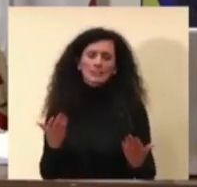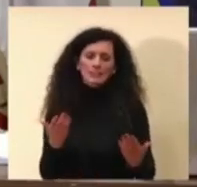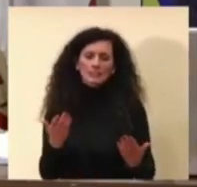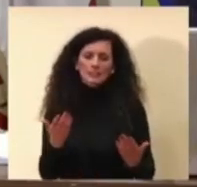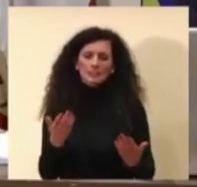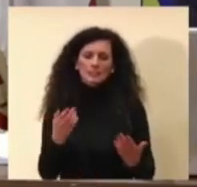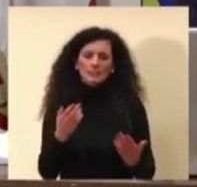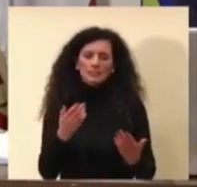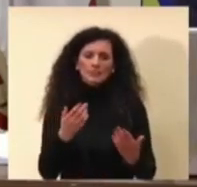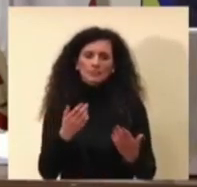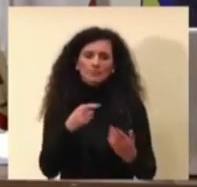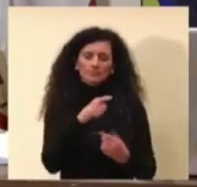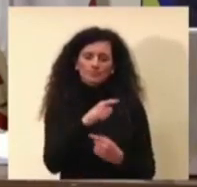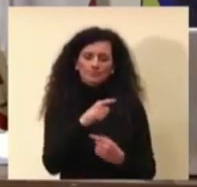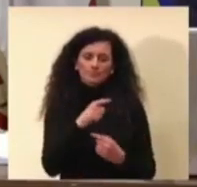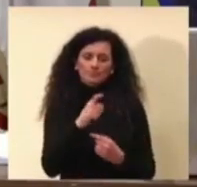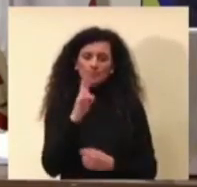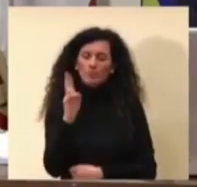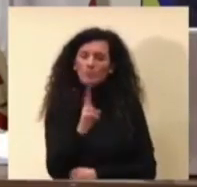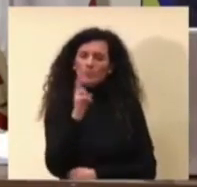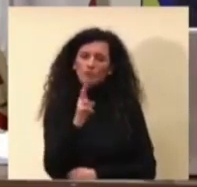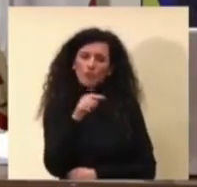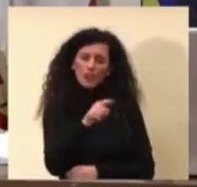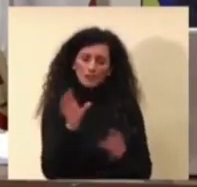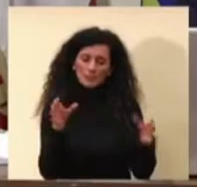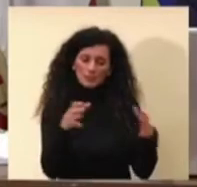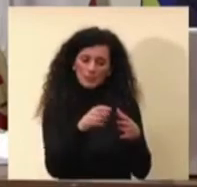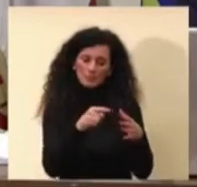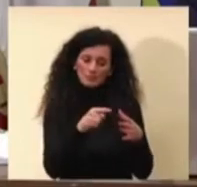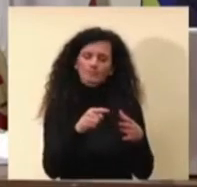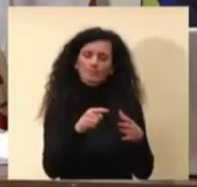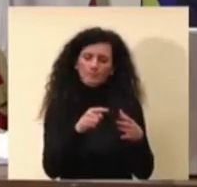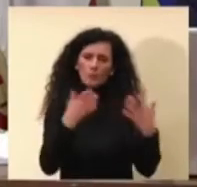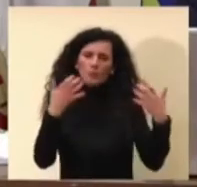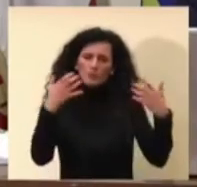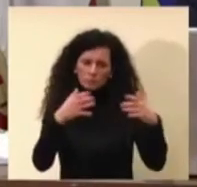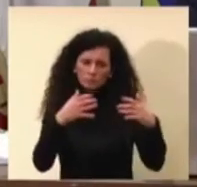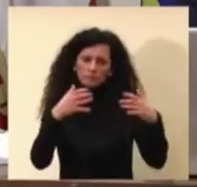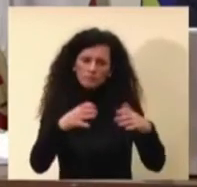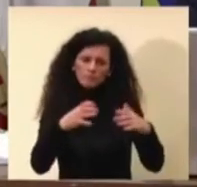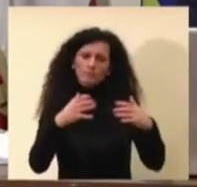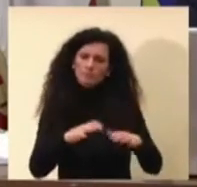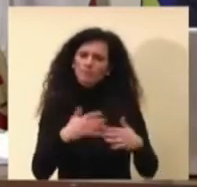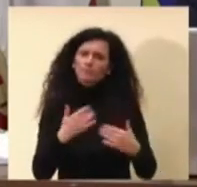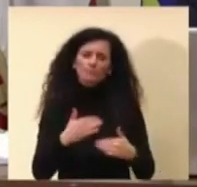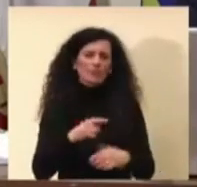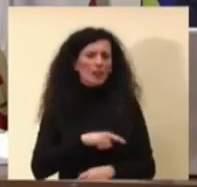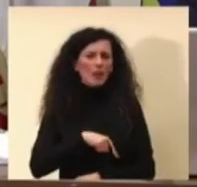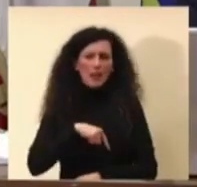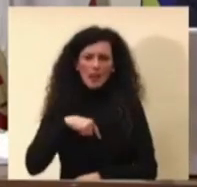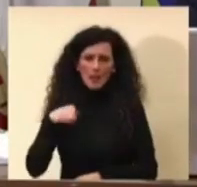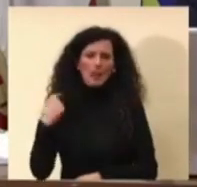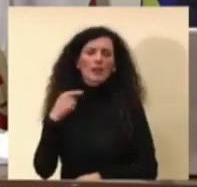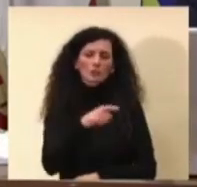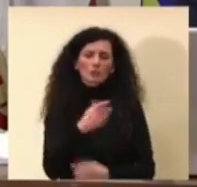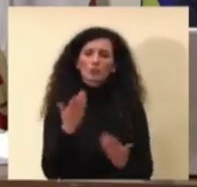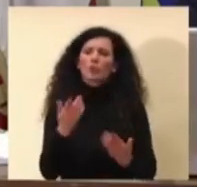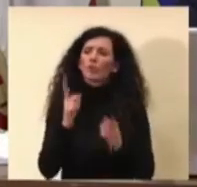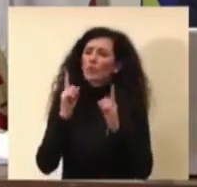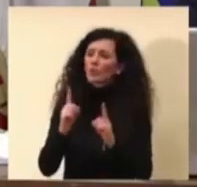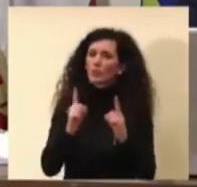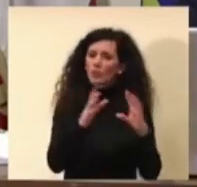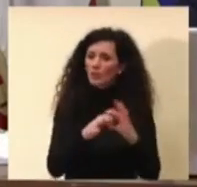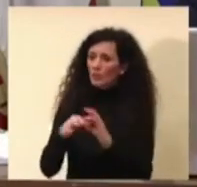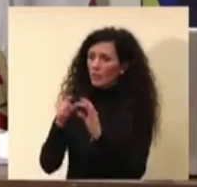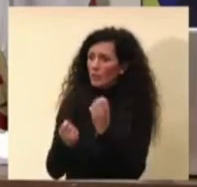la coda di decessi è sempre molto lunga, soprattutto quando si accumulano molti casi, dopodiché questi, purtroppo